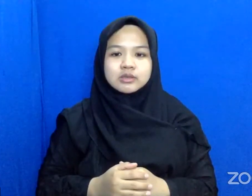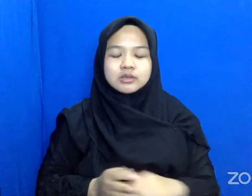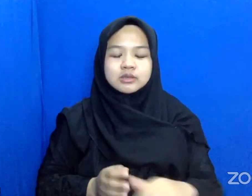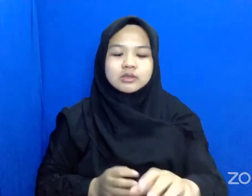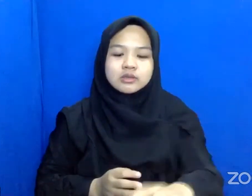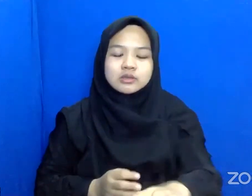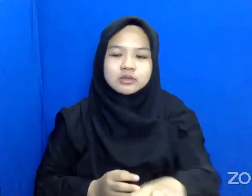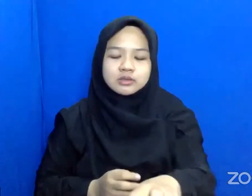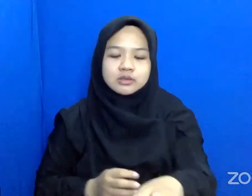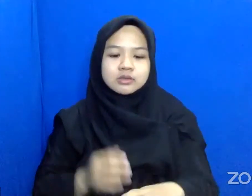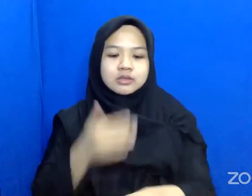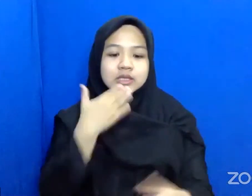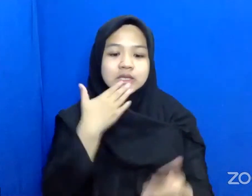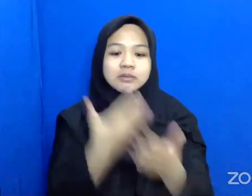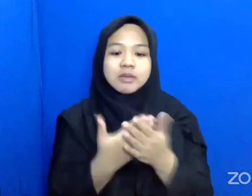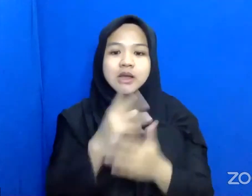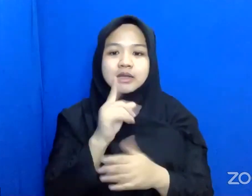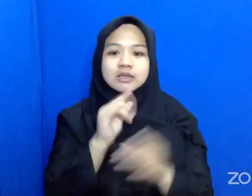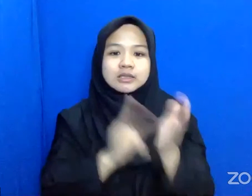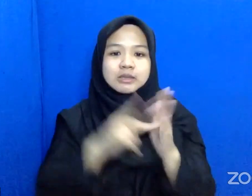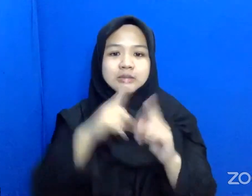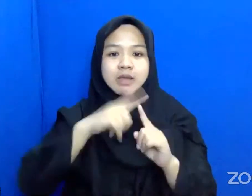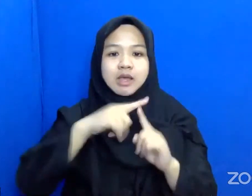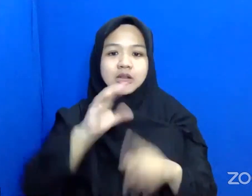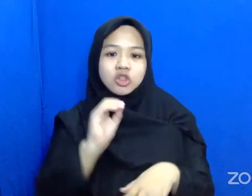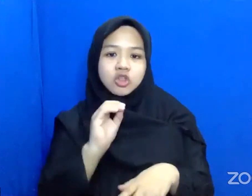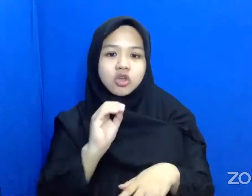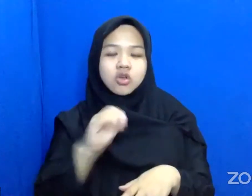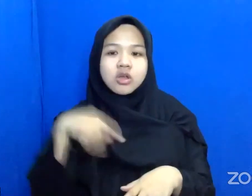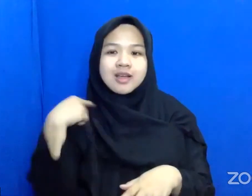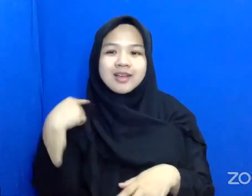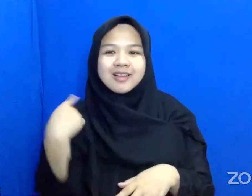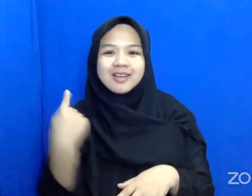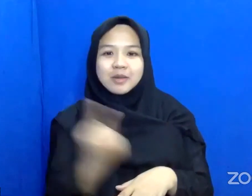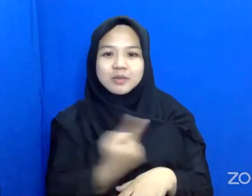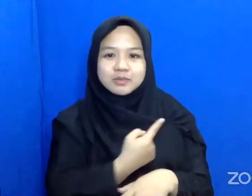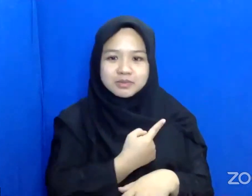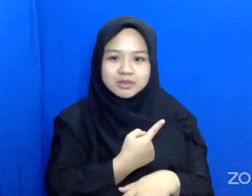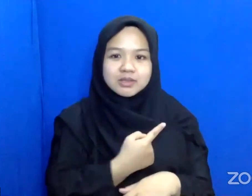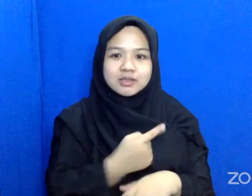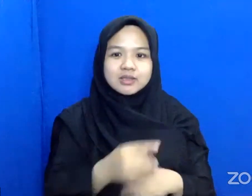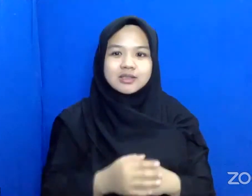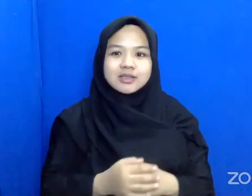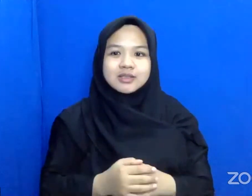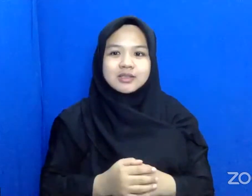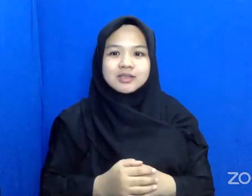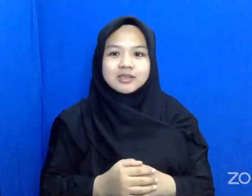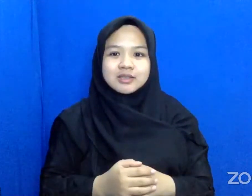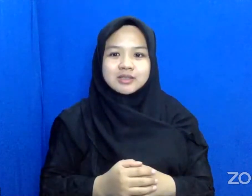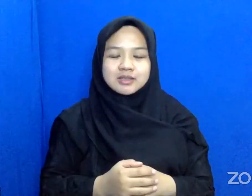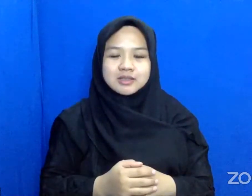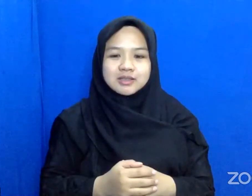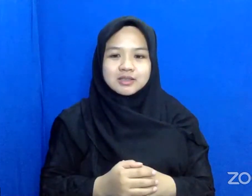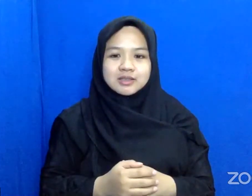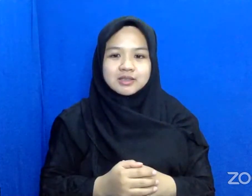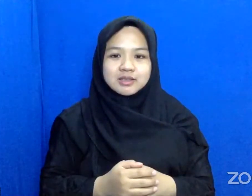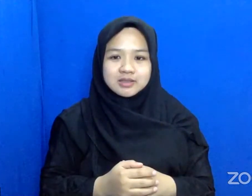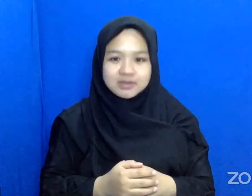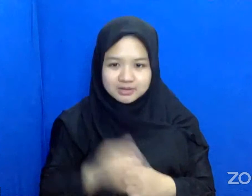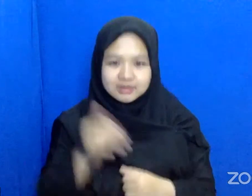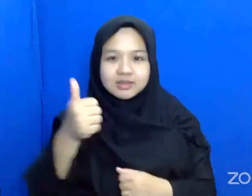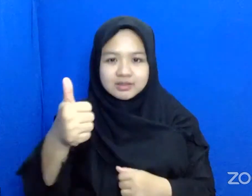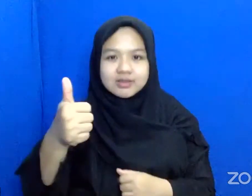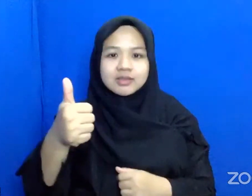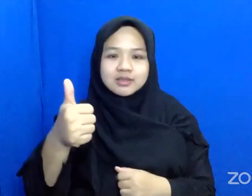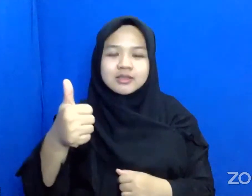Terima kasih Pak Rintel Jadi Kami Selaku Ya Halo Masuk ya Suara